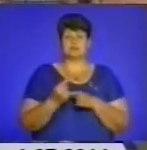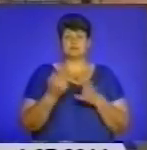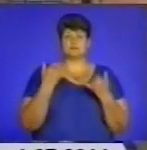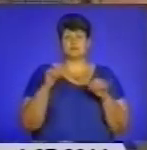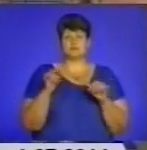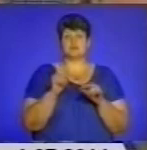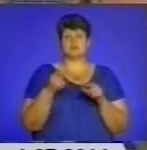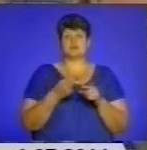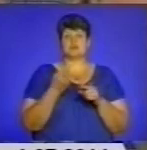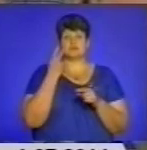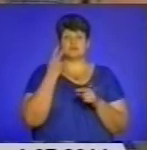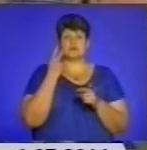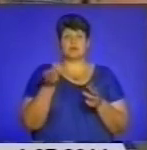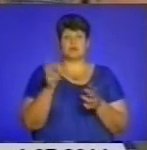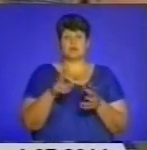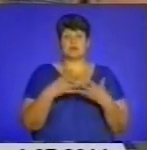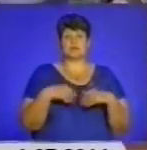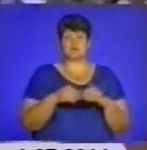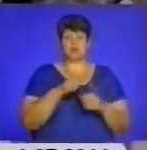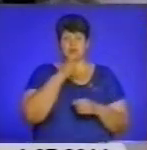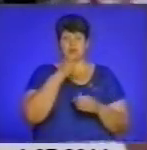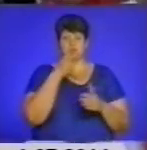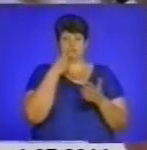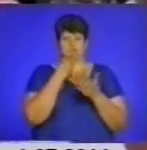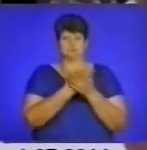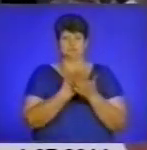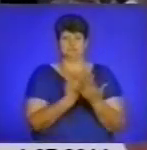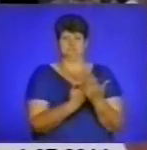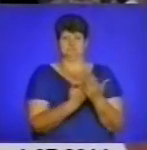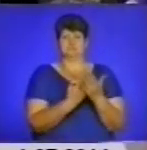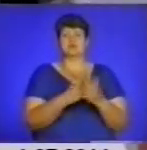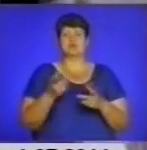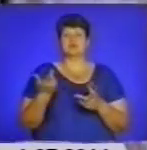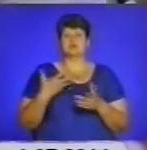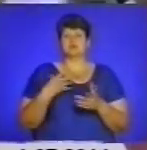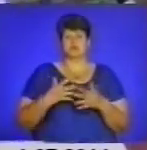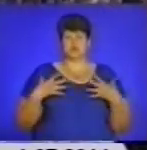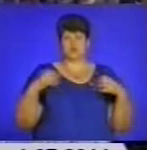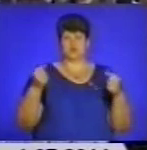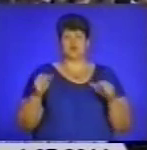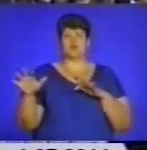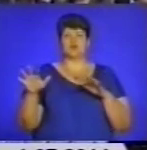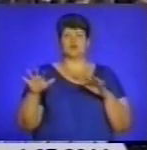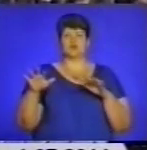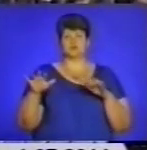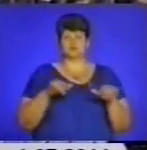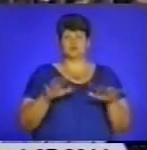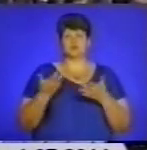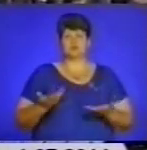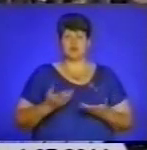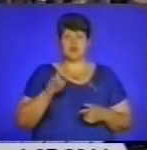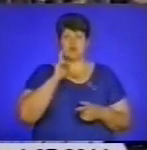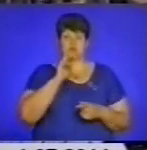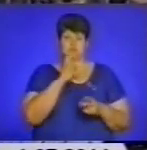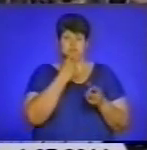городяни приходять сім'ями. Дорослі, щоб на власному прикладі показати дітям переваги здорового способу життя. Молодь, аби визначити найспритнішого.